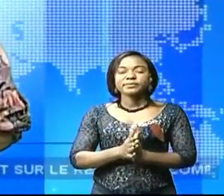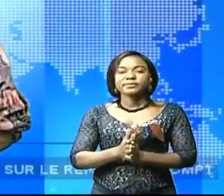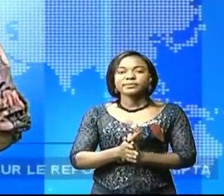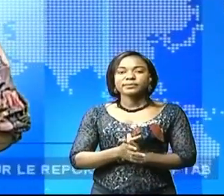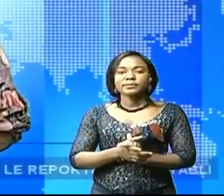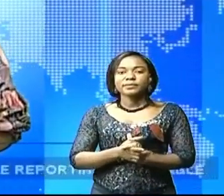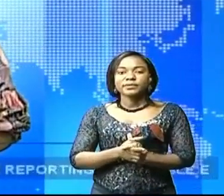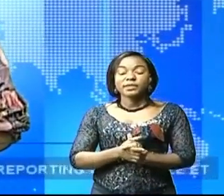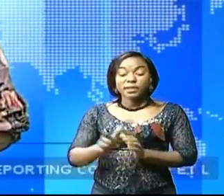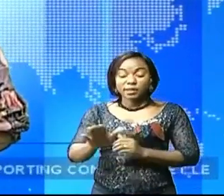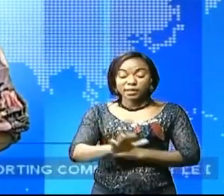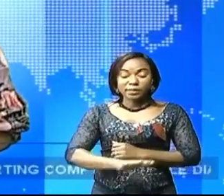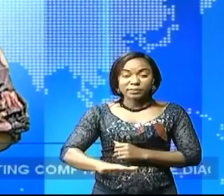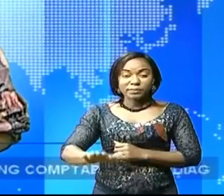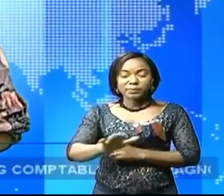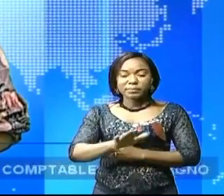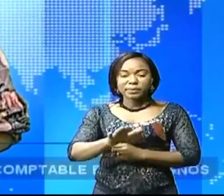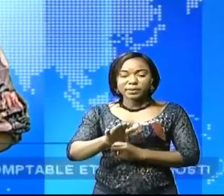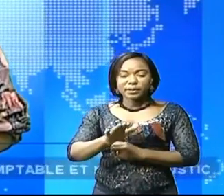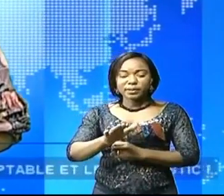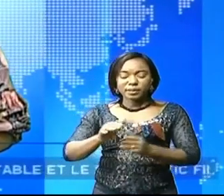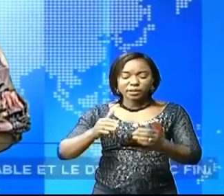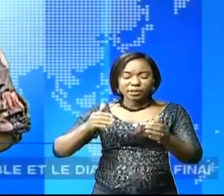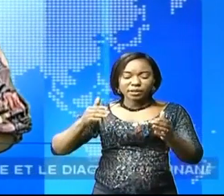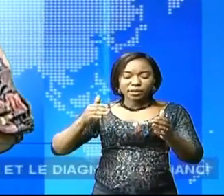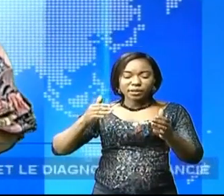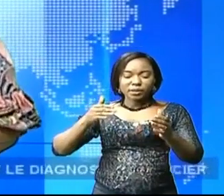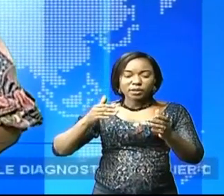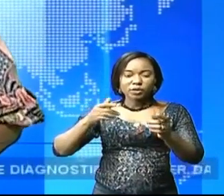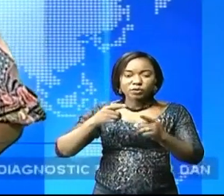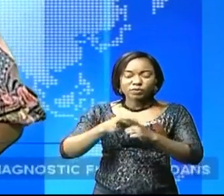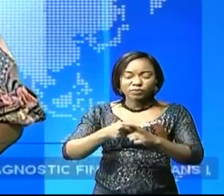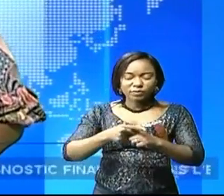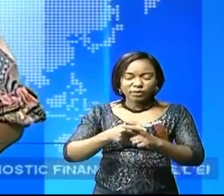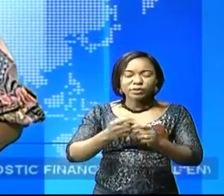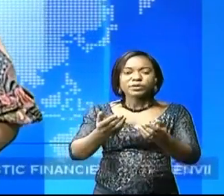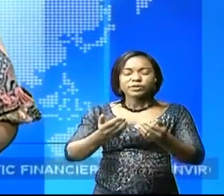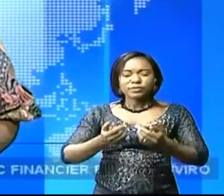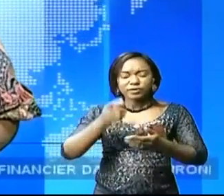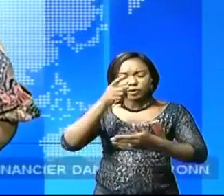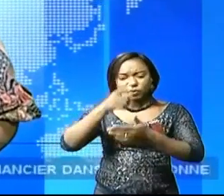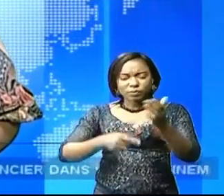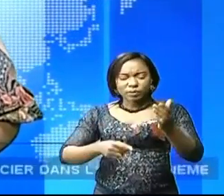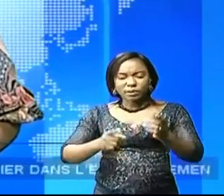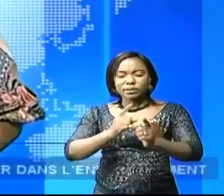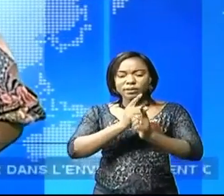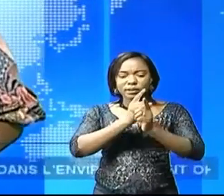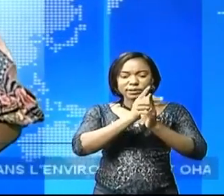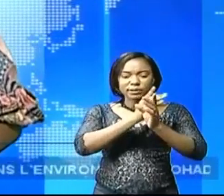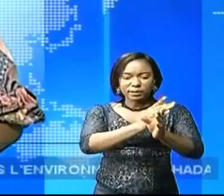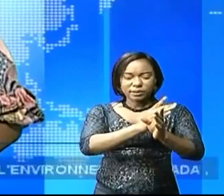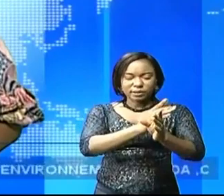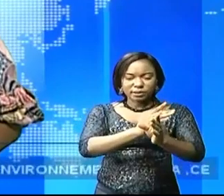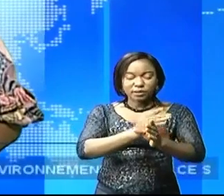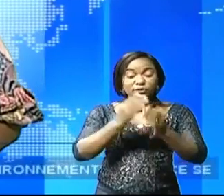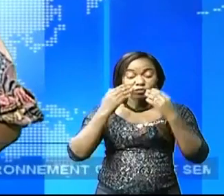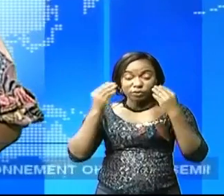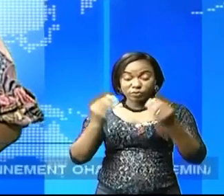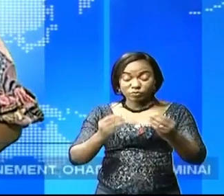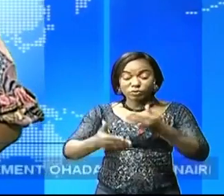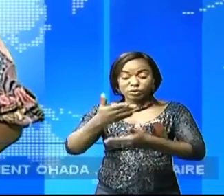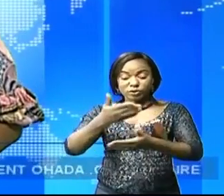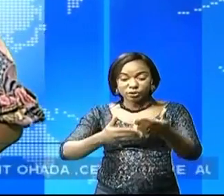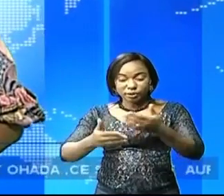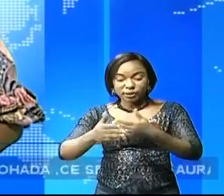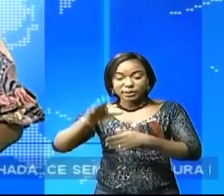Le pays post-conflit a besoin d'une gouvernance sécuritaire tout à fait particulière. C'est tout l'objet des échanges de